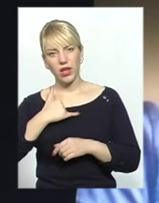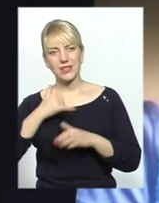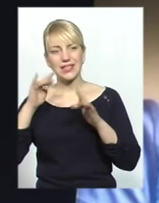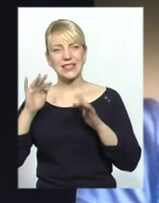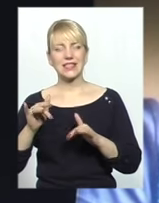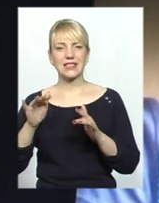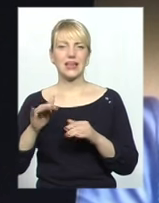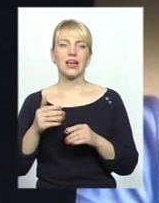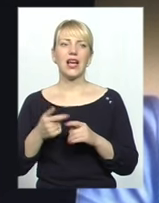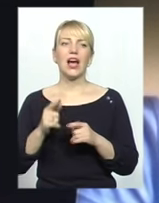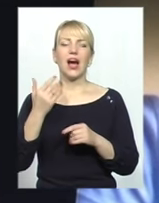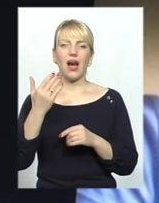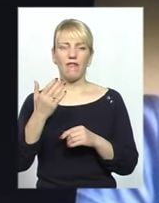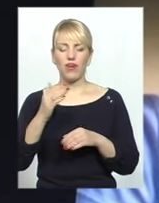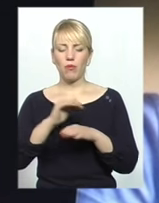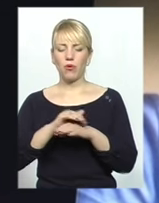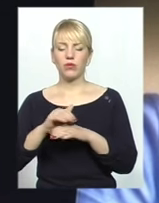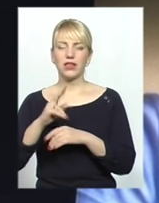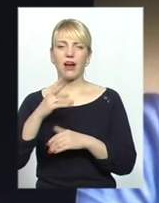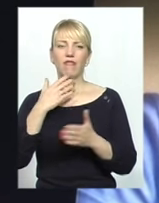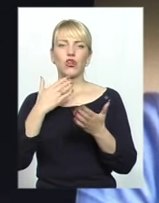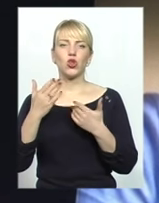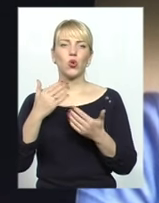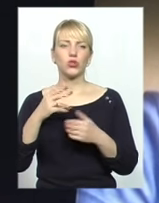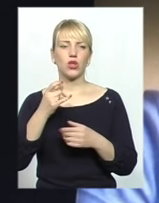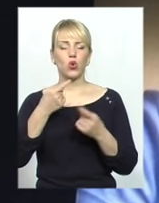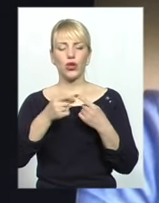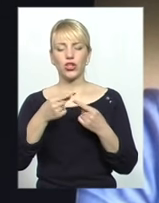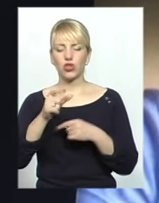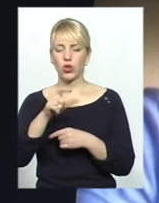як ставляться до інших людей, інших національностей, нацменшин?